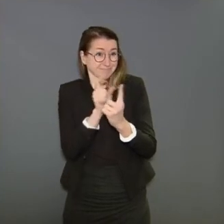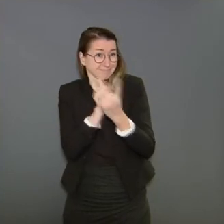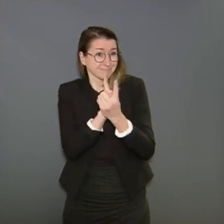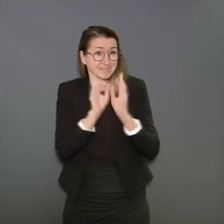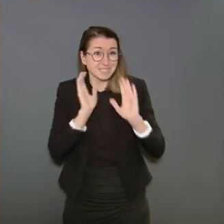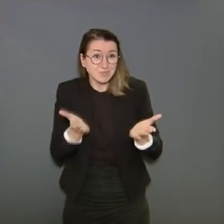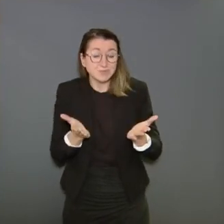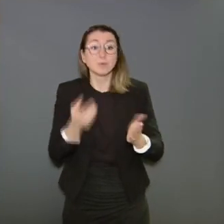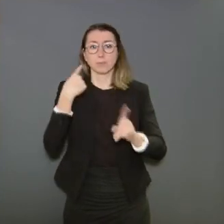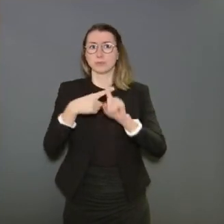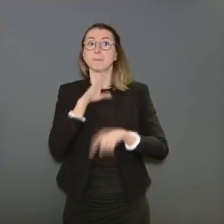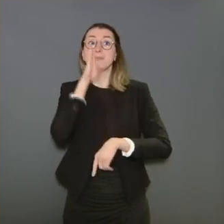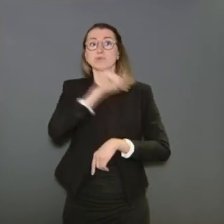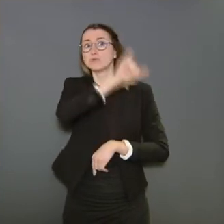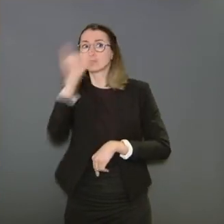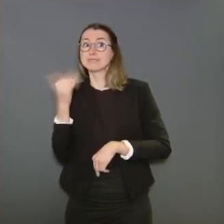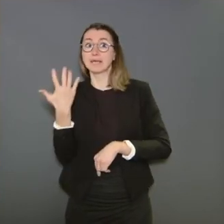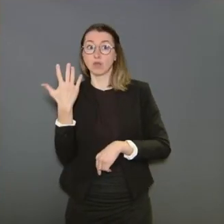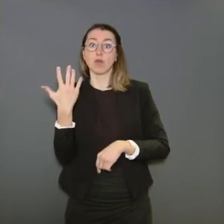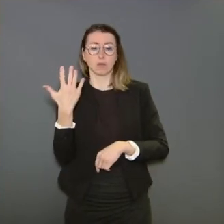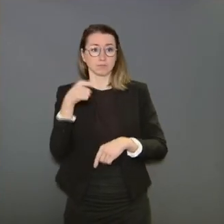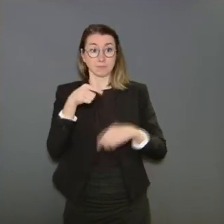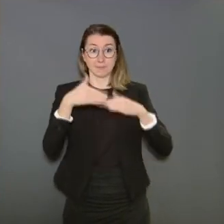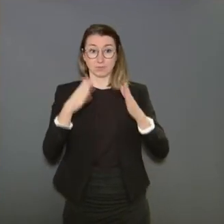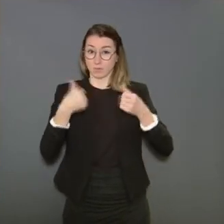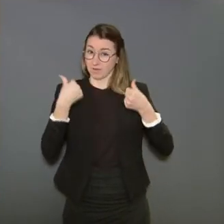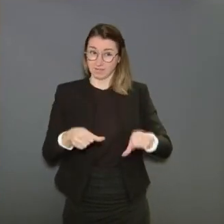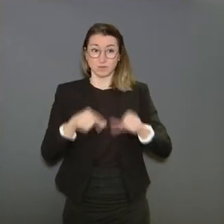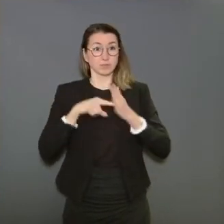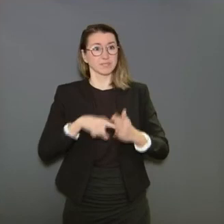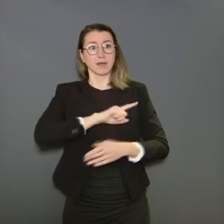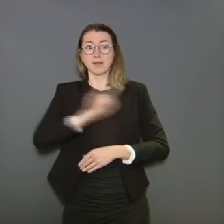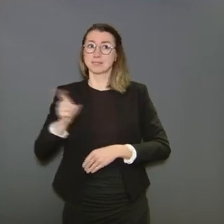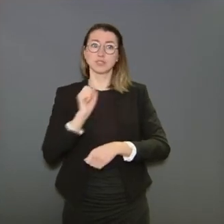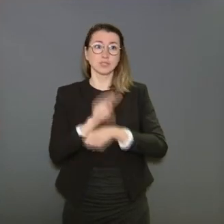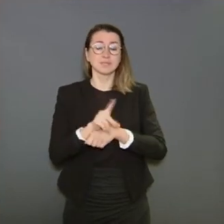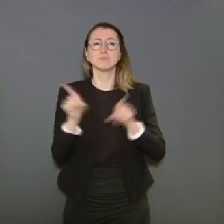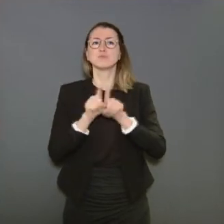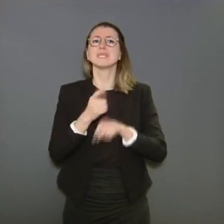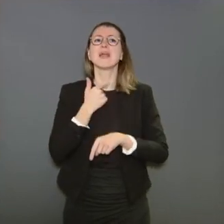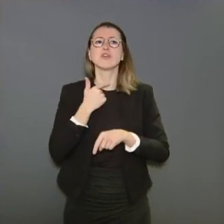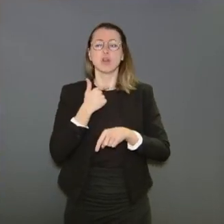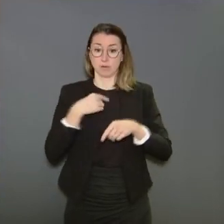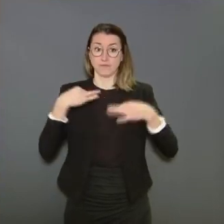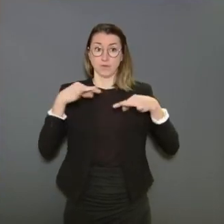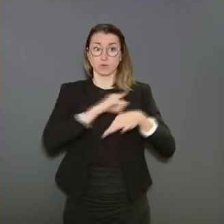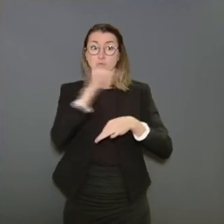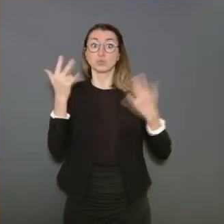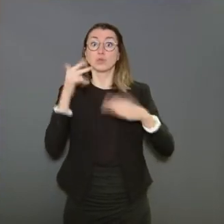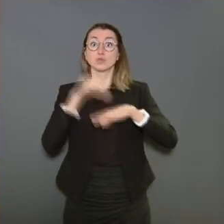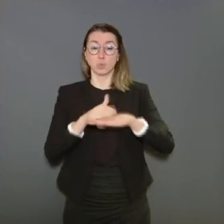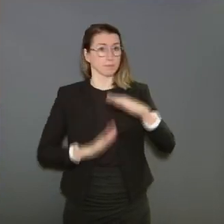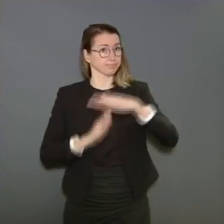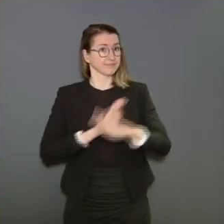minuit et 5 heures. Et il y a une interdiction de vendre de l'alcool après 8 heures du soir. Je sais que c'est des